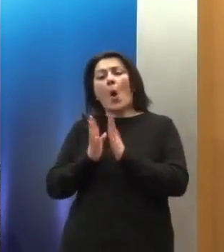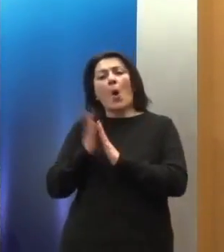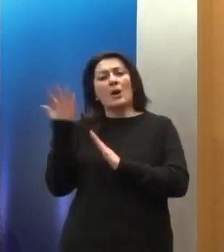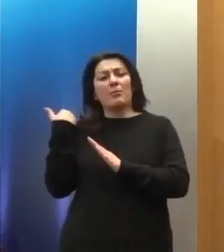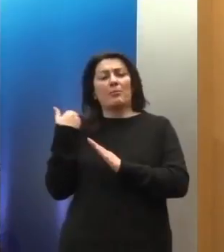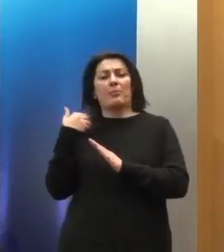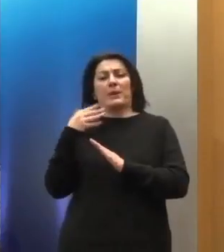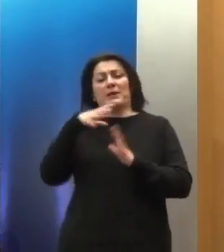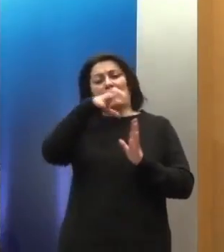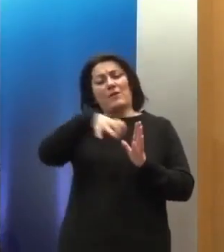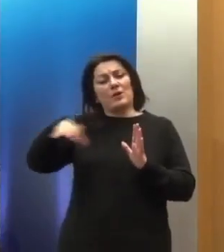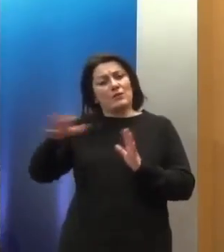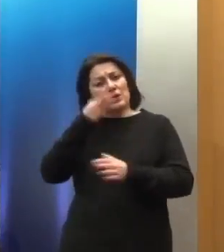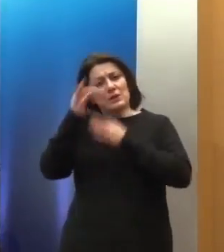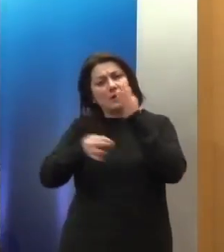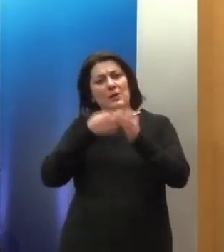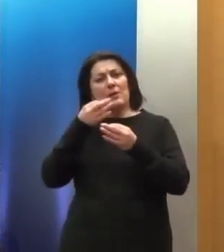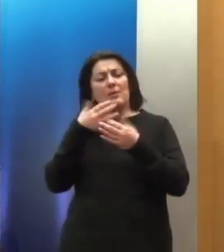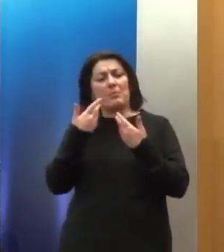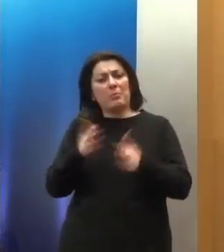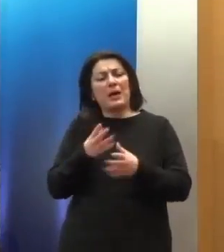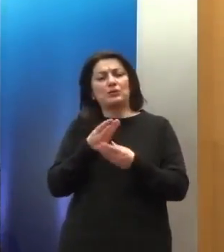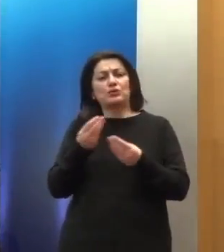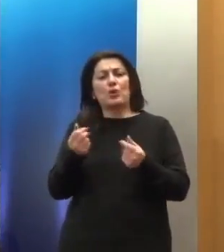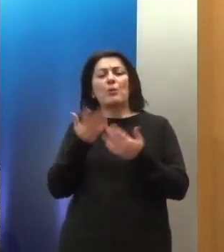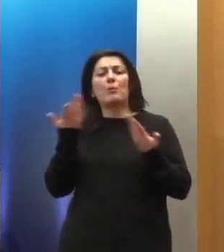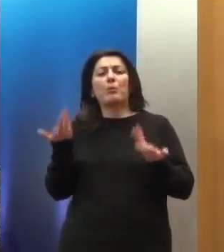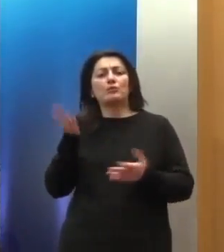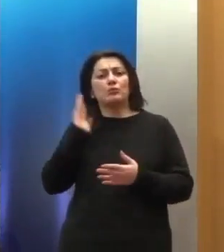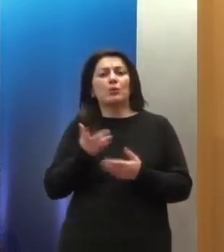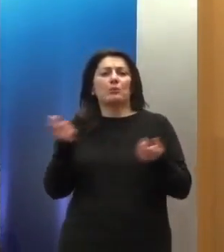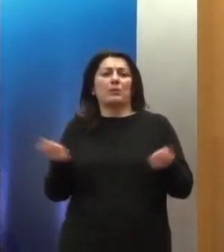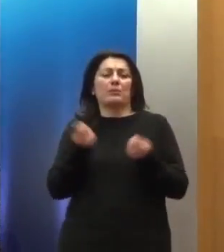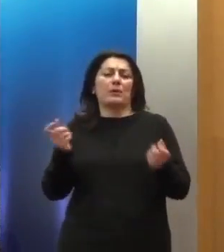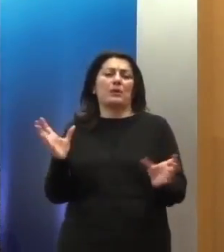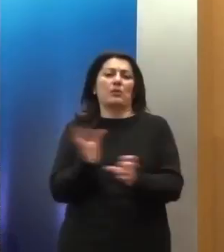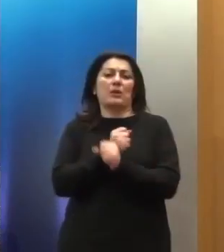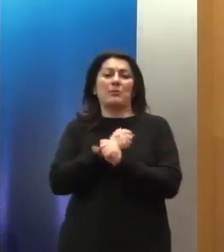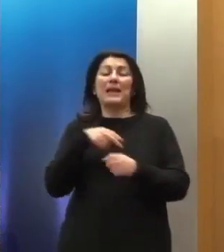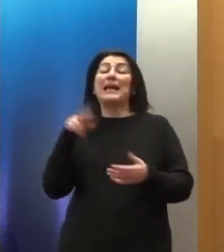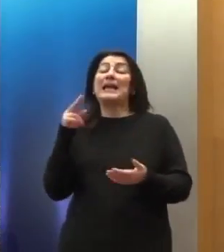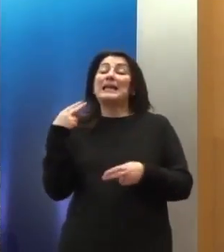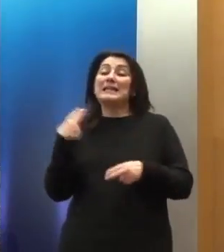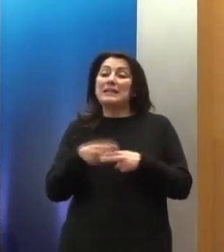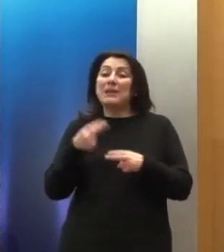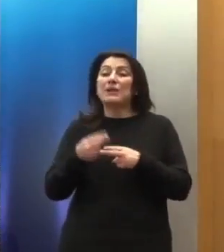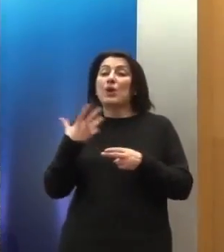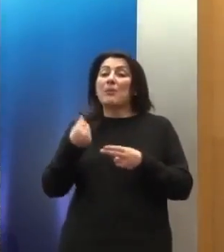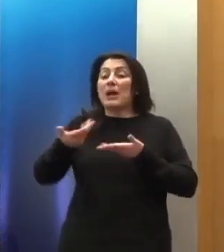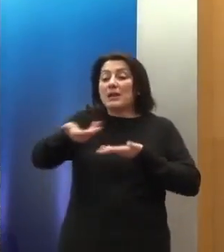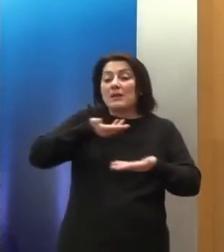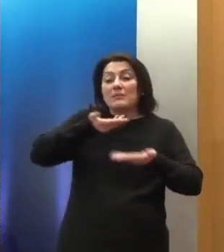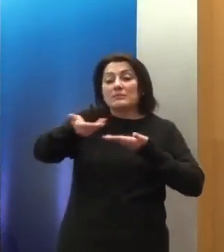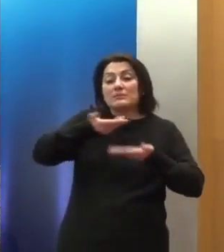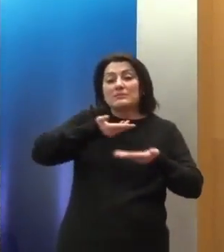φορείς εδώ πώς γίνεται αυτό. Είναι πολύ σημαντικό λοιπόν να υπάρχει και ένα feedback από την κοινωνία των πολιτών και